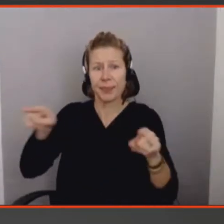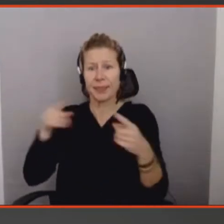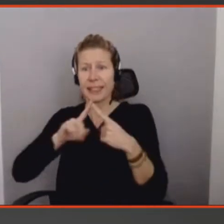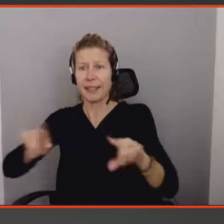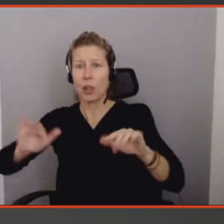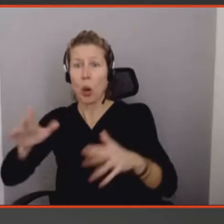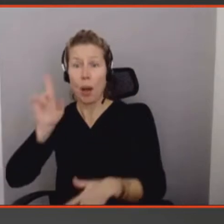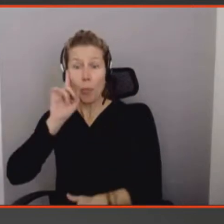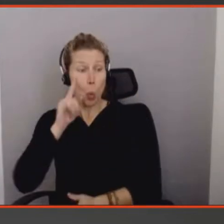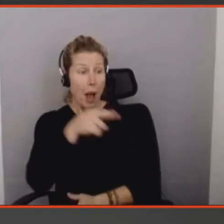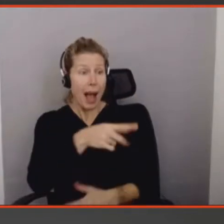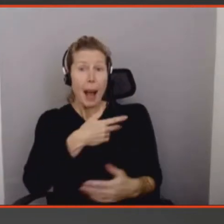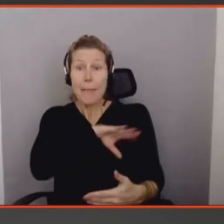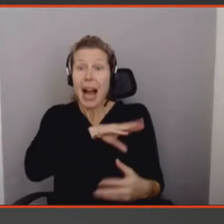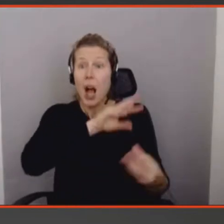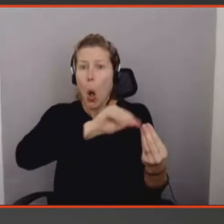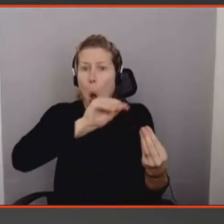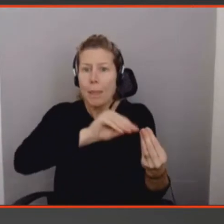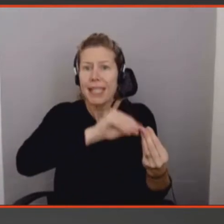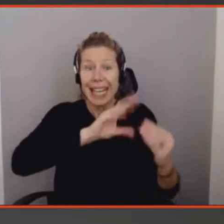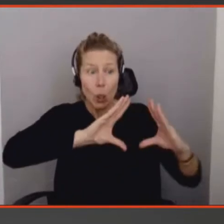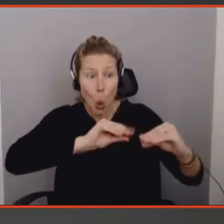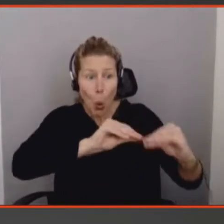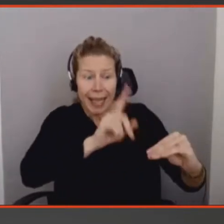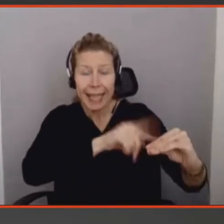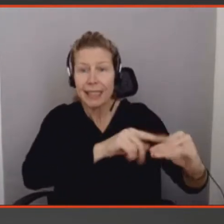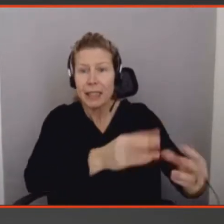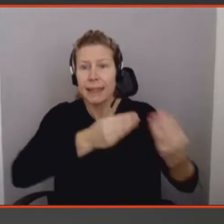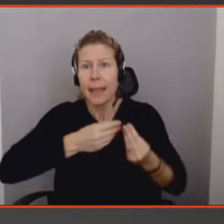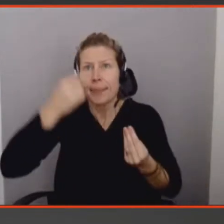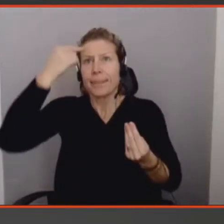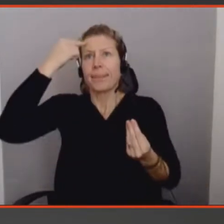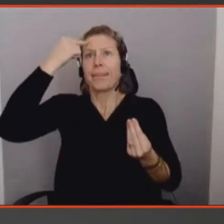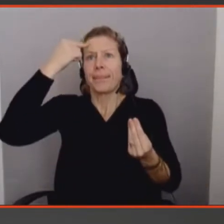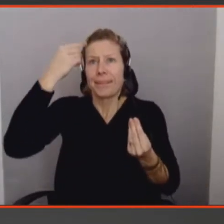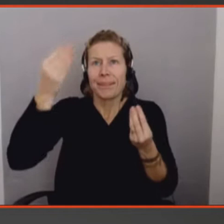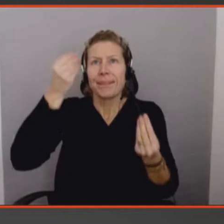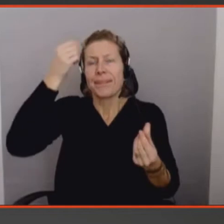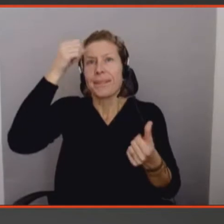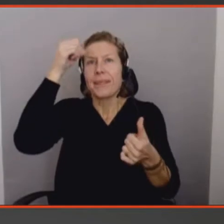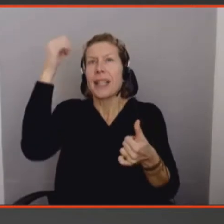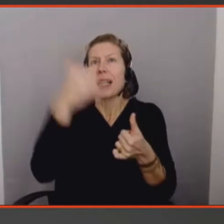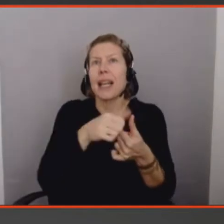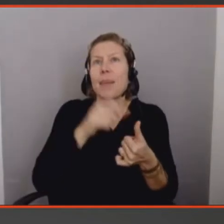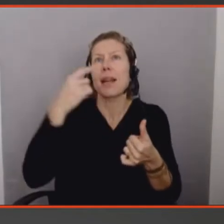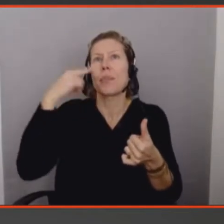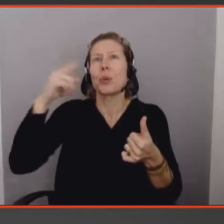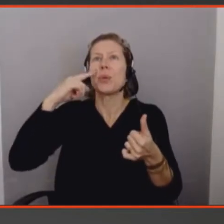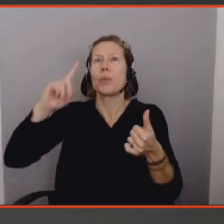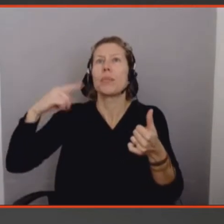ce contenu digital et permettent finalement de l'explorer, de le savourer, de le revivre si possible.